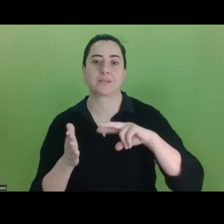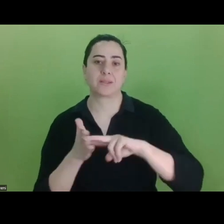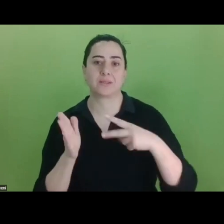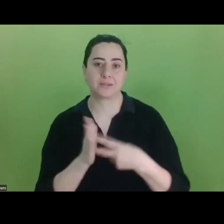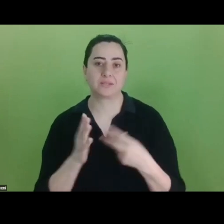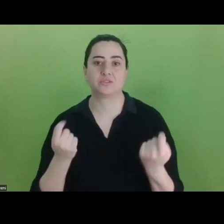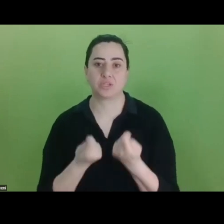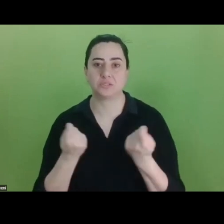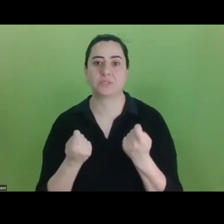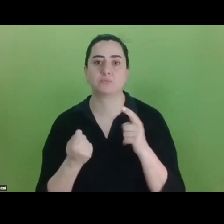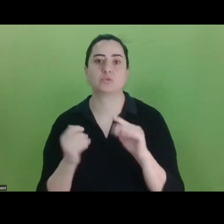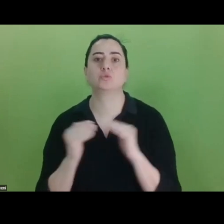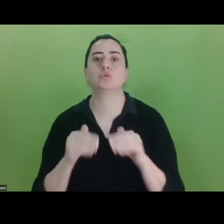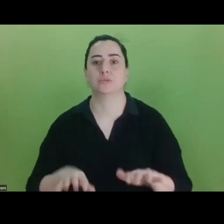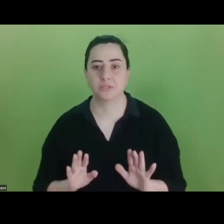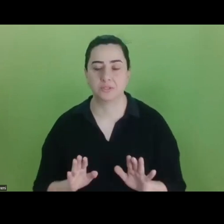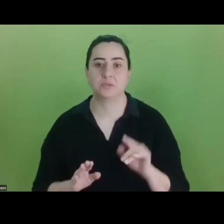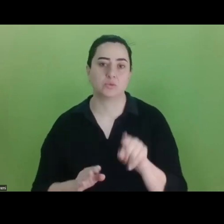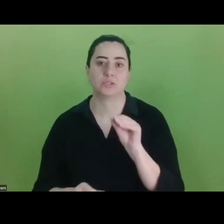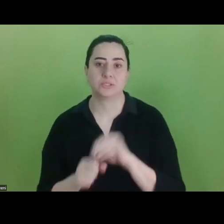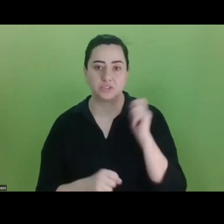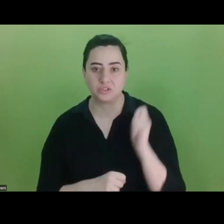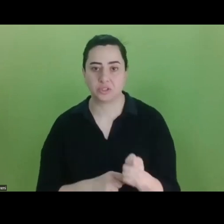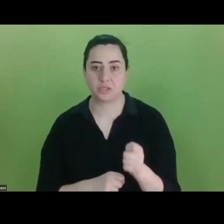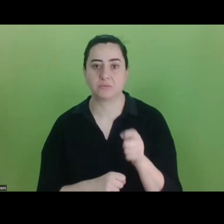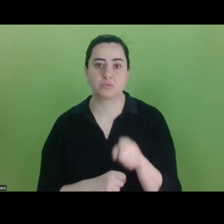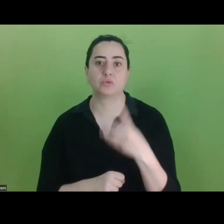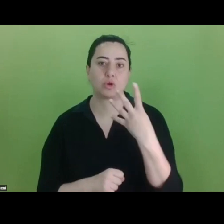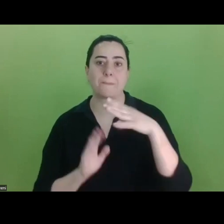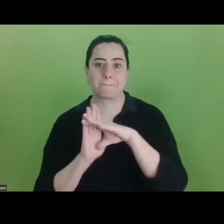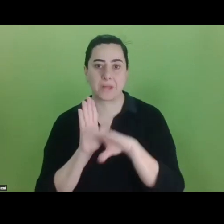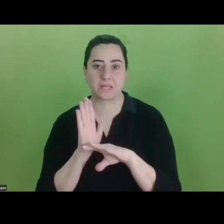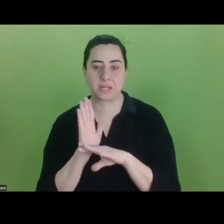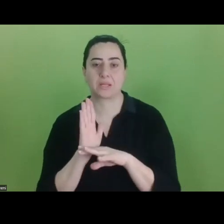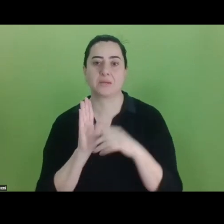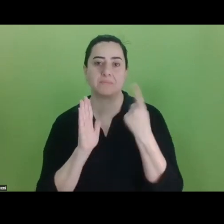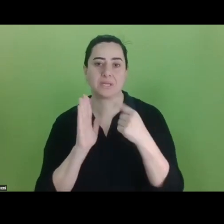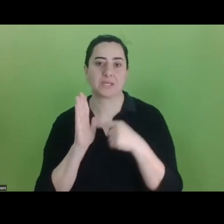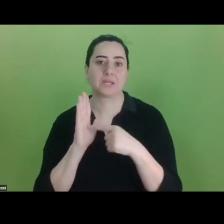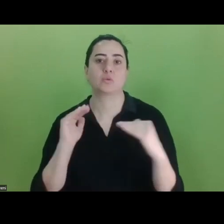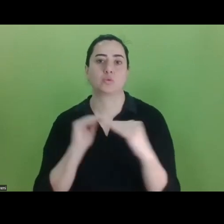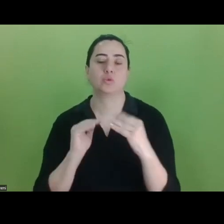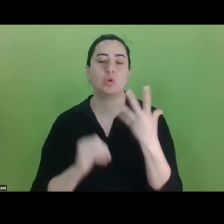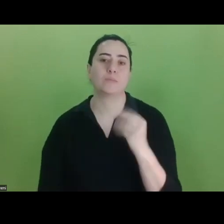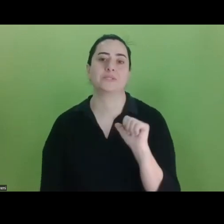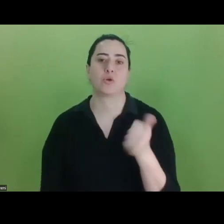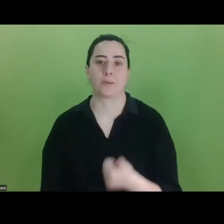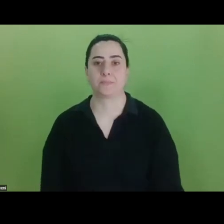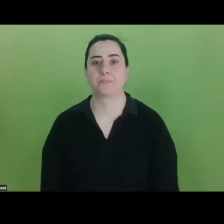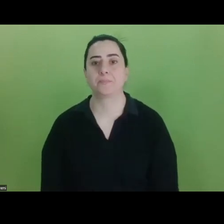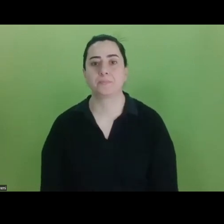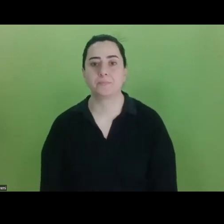çalışmanız uygun bulunmayacaktır. O yüzden muhakkak bu dört maddeden birine, en az birine denk geldiğinden emin olmanız gerekiyor.